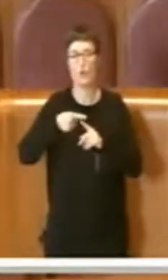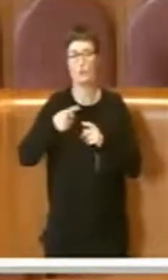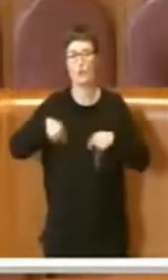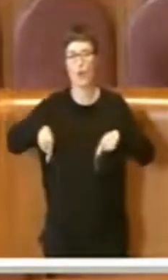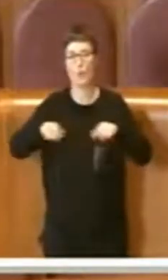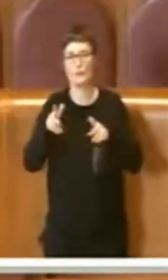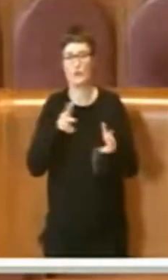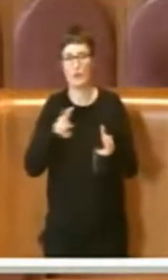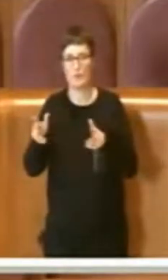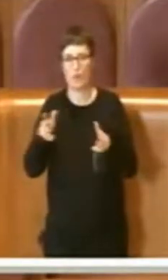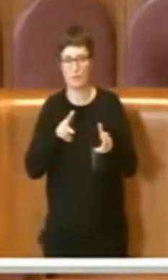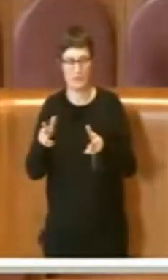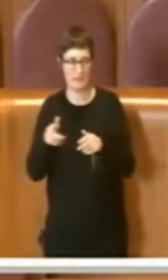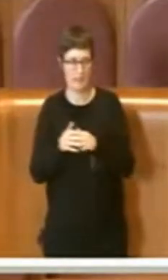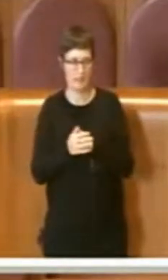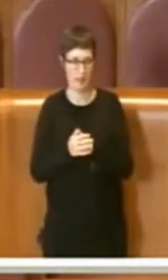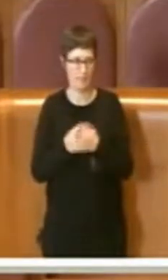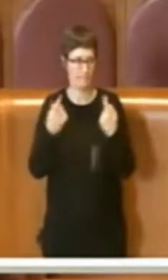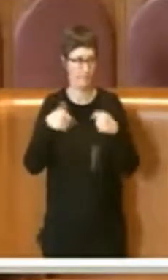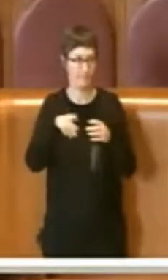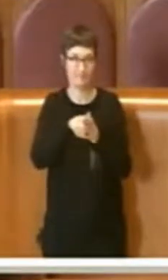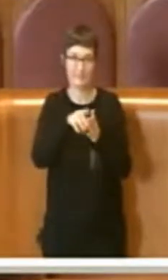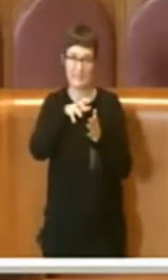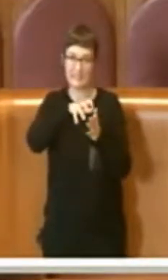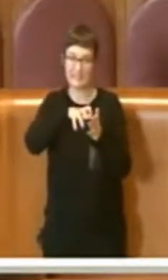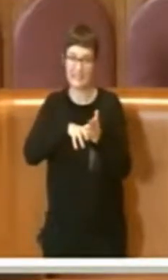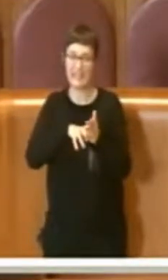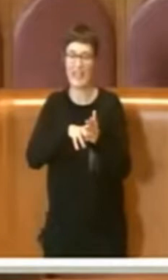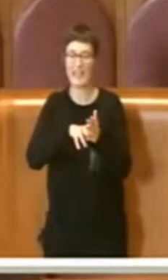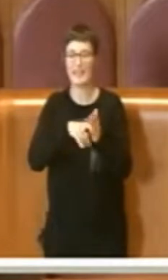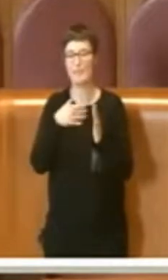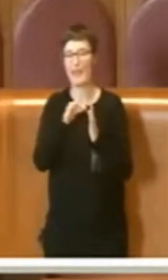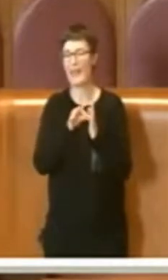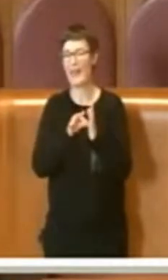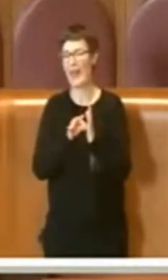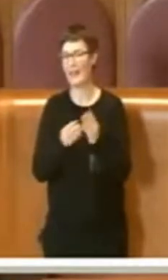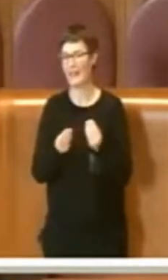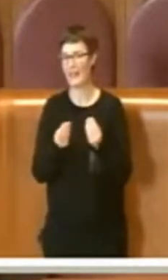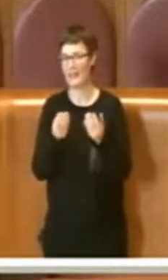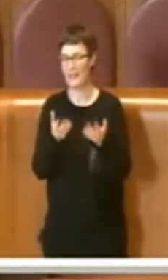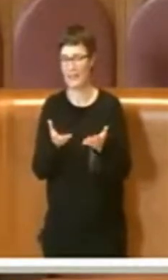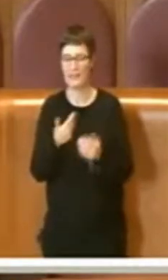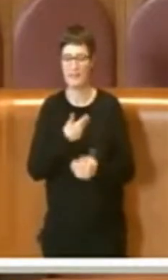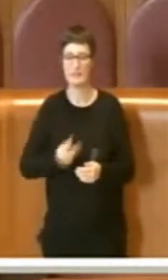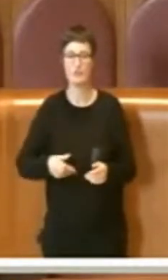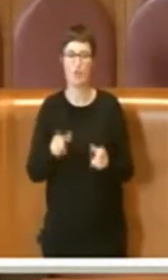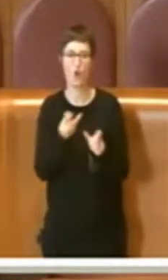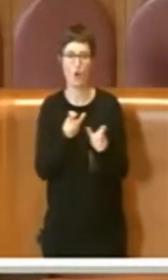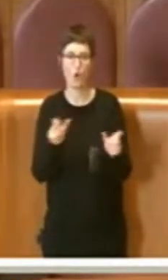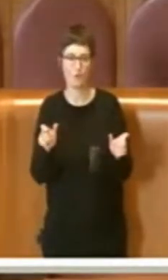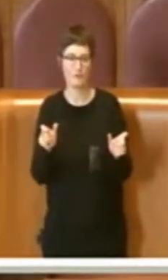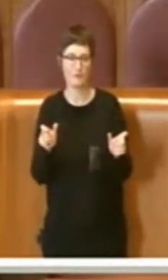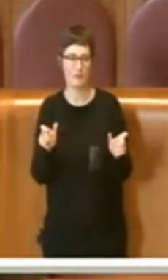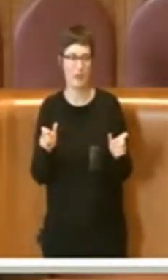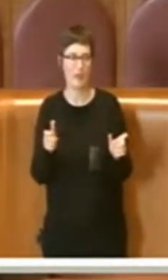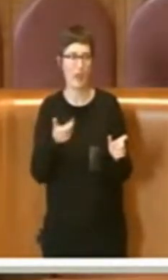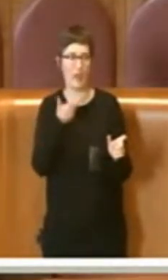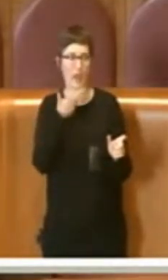delibera di indirizzo, i consiglieri chiedono di vincolare alla realizzazione di un'opera